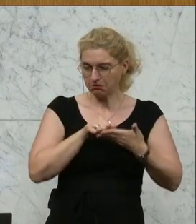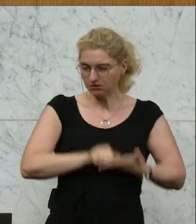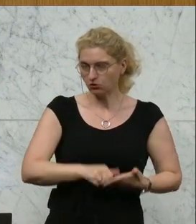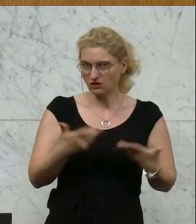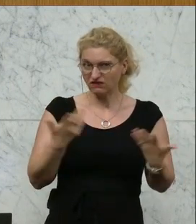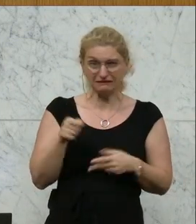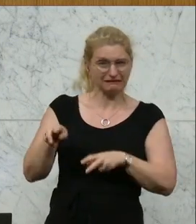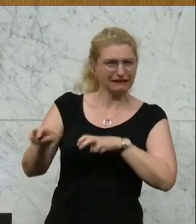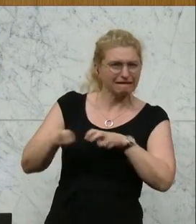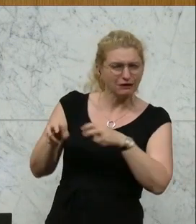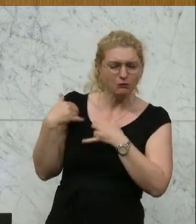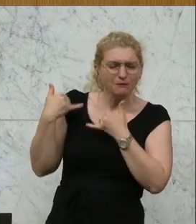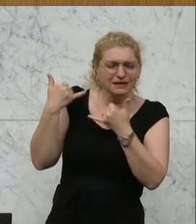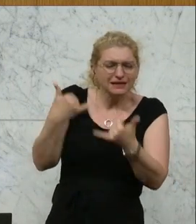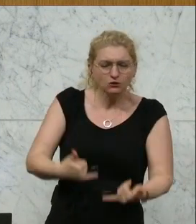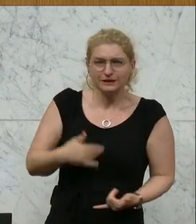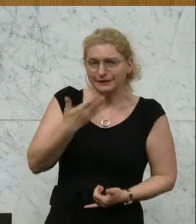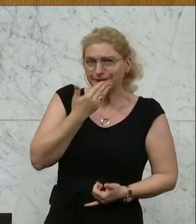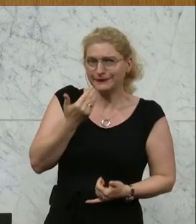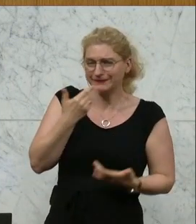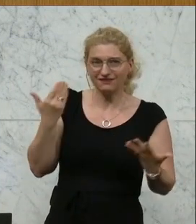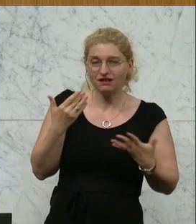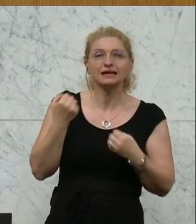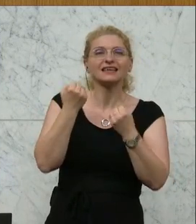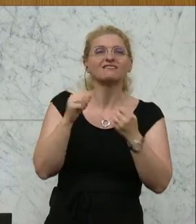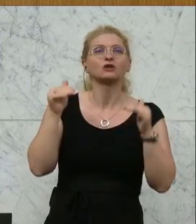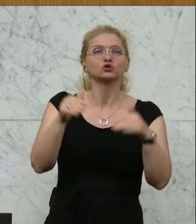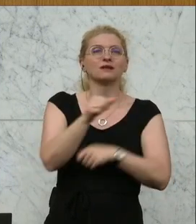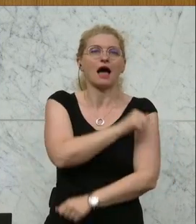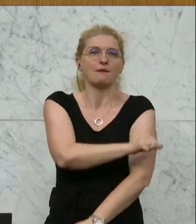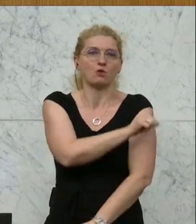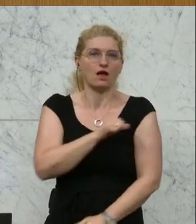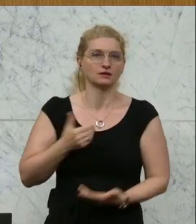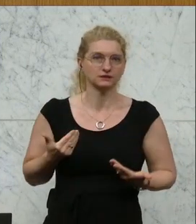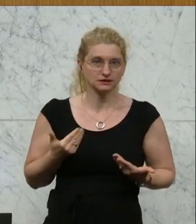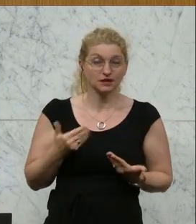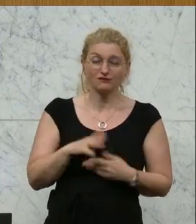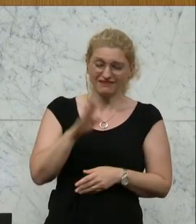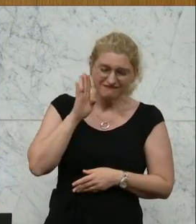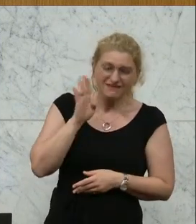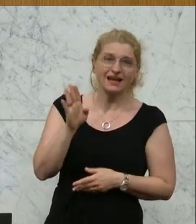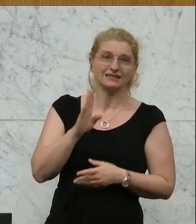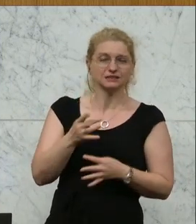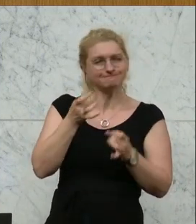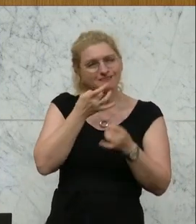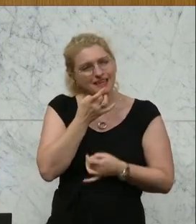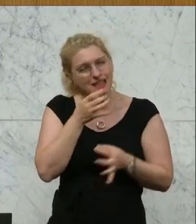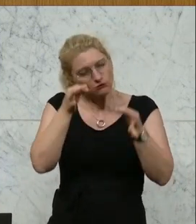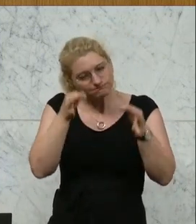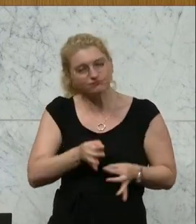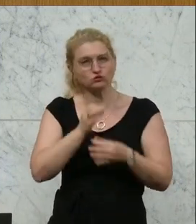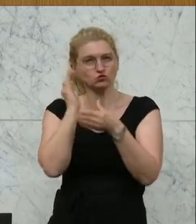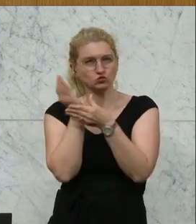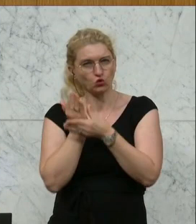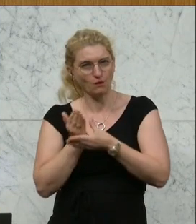noch immer säumig ist in der Umsetzung der Gewaltschutzambulanzen. Und wir wissen, die Dokumentation, die korrekte Dokumentation